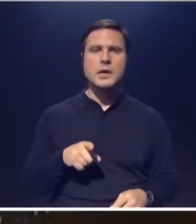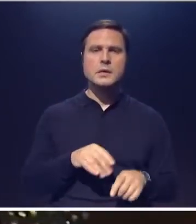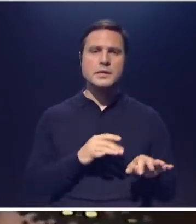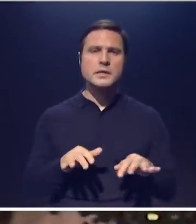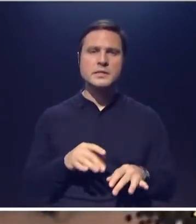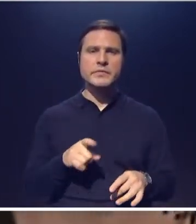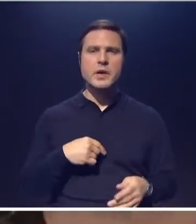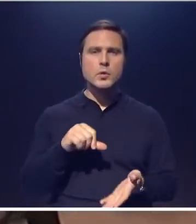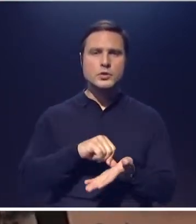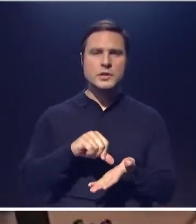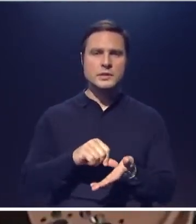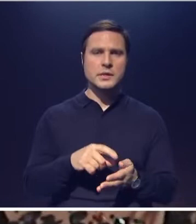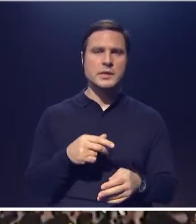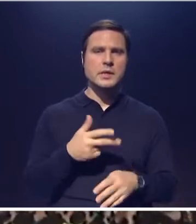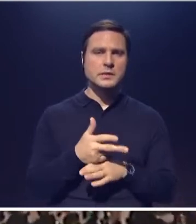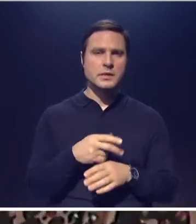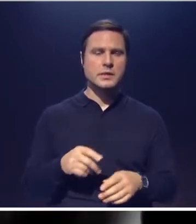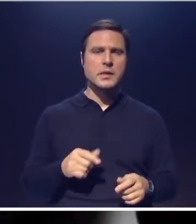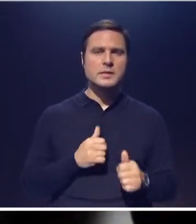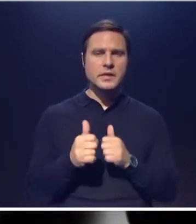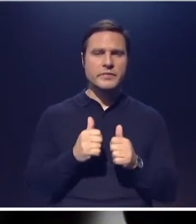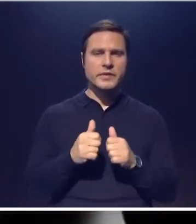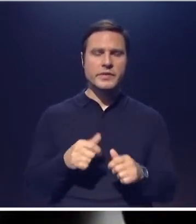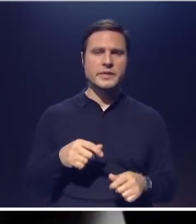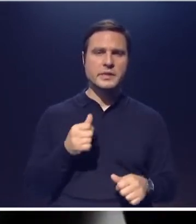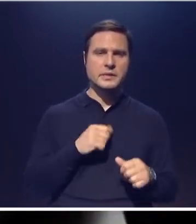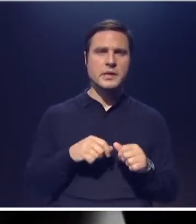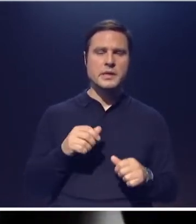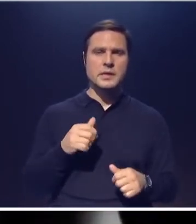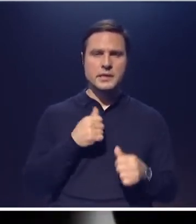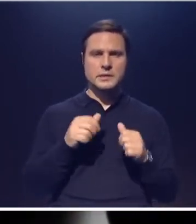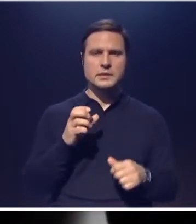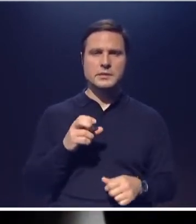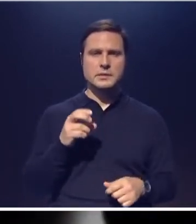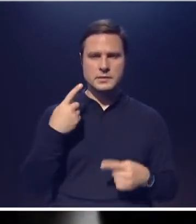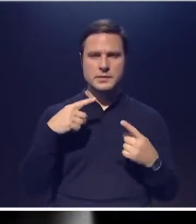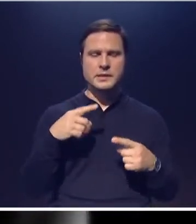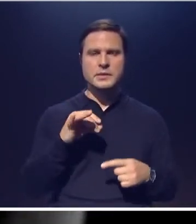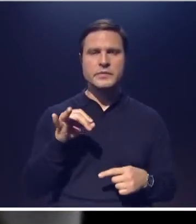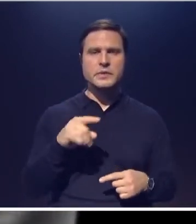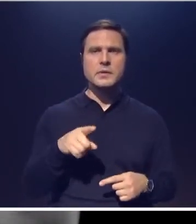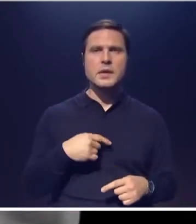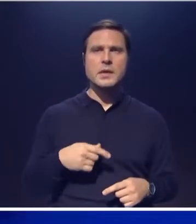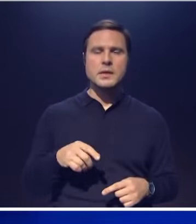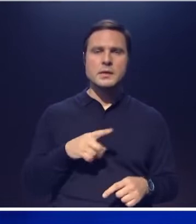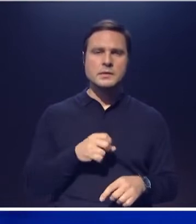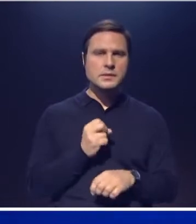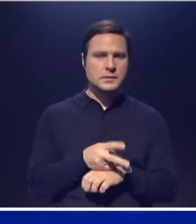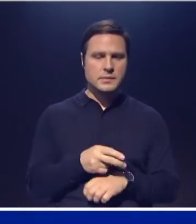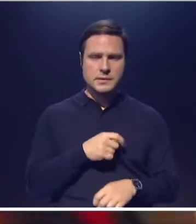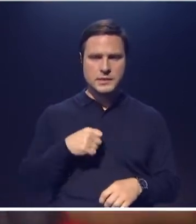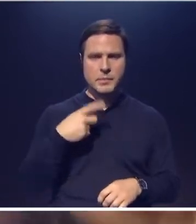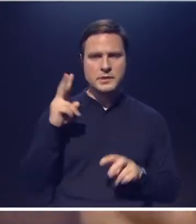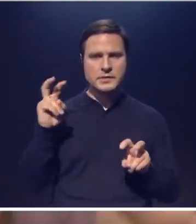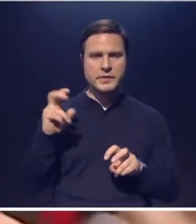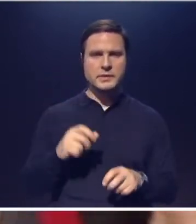обозначает участница телешоу соревнований экстрасенсов и по совместительству самозваный экзорцист Ирина Игнатенко. Согласно